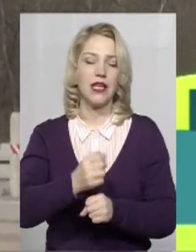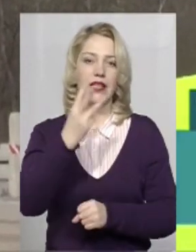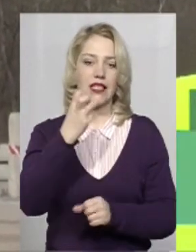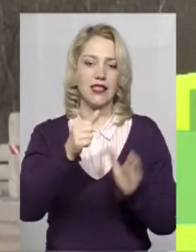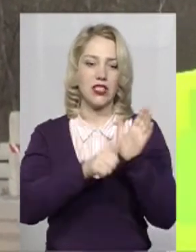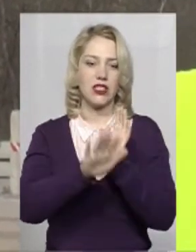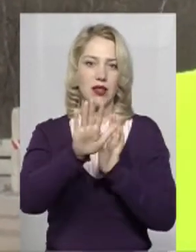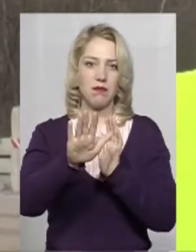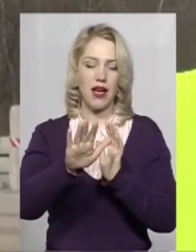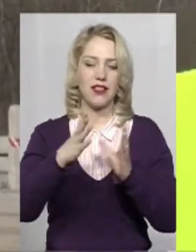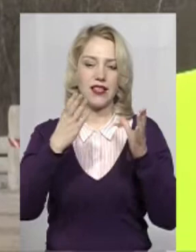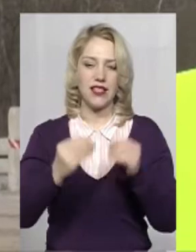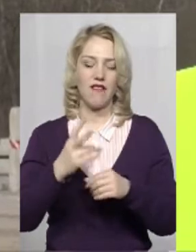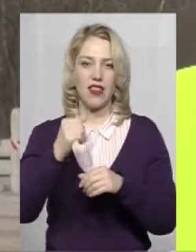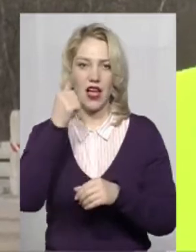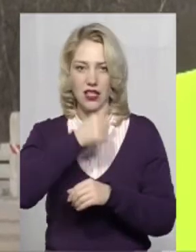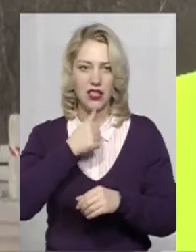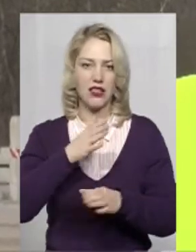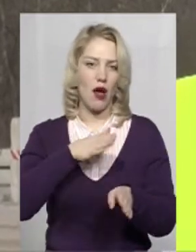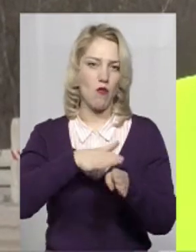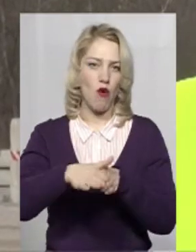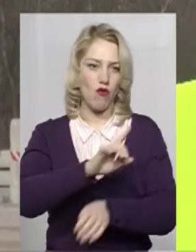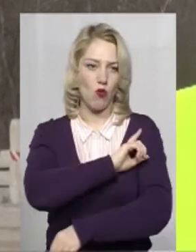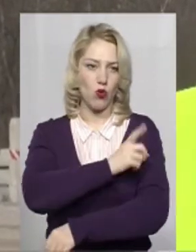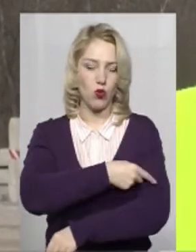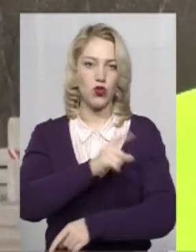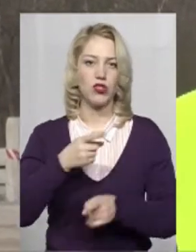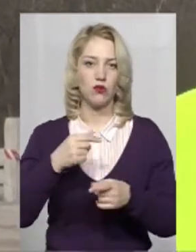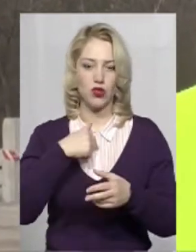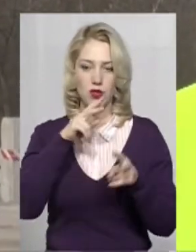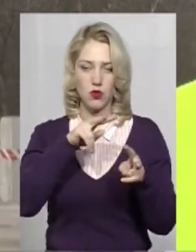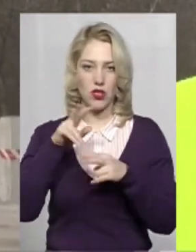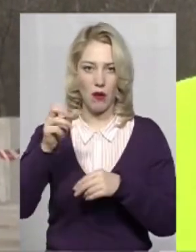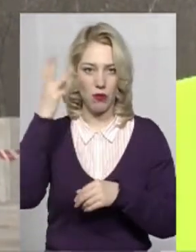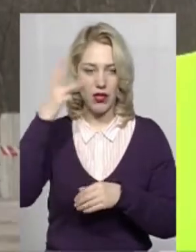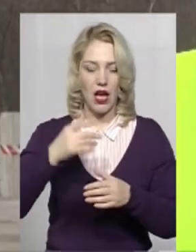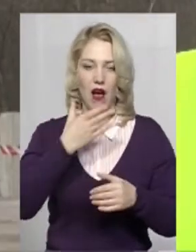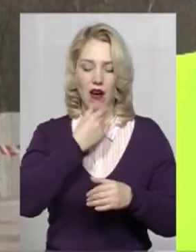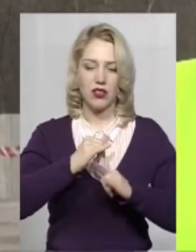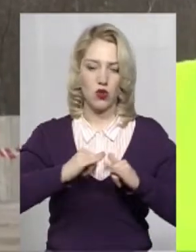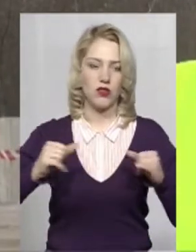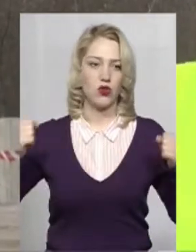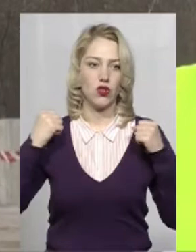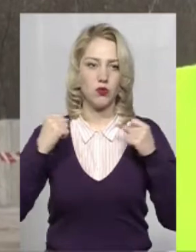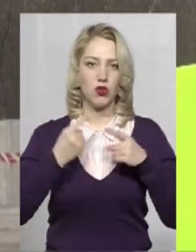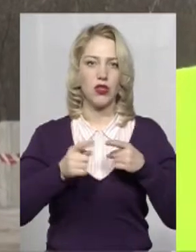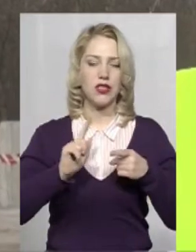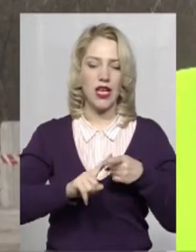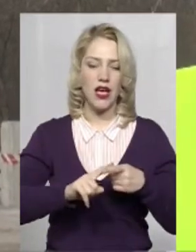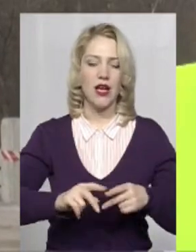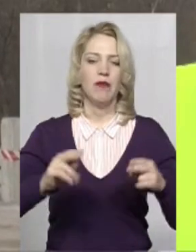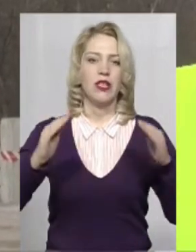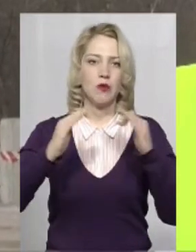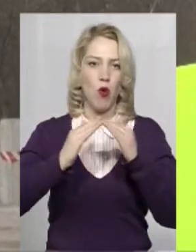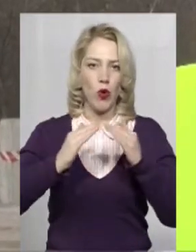днів на рік на повну потужність. Тим паче, що ми спостерігаємо в Хмельницькому дуже хороший розвиток спорту. Це споруда, яка